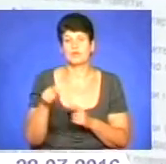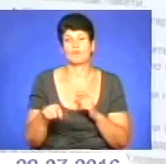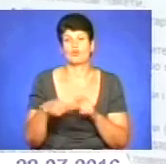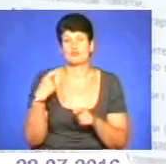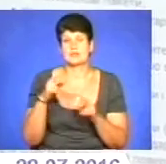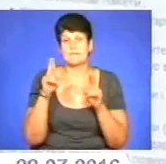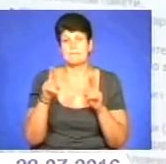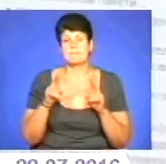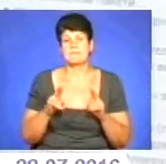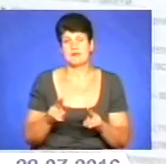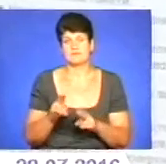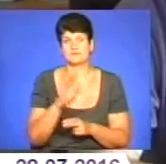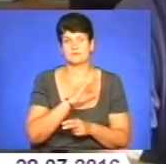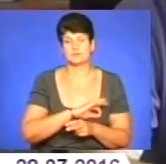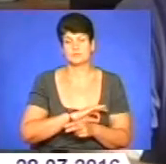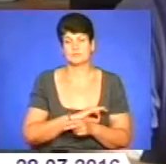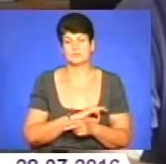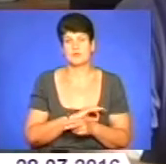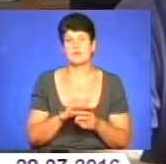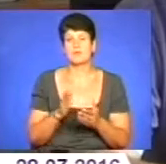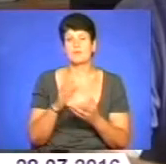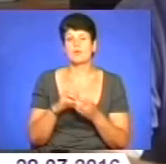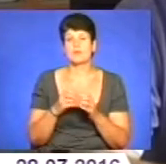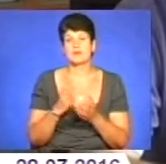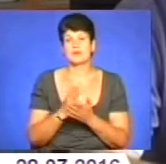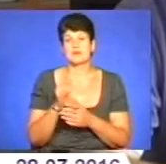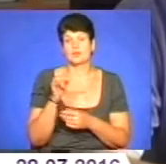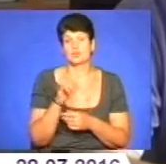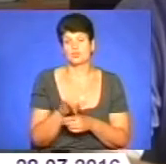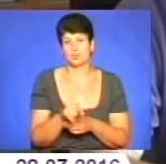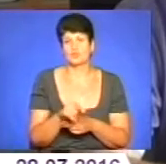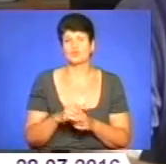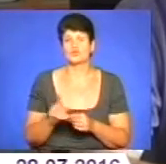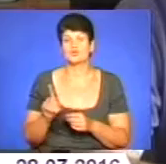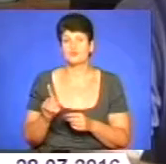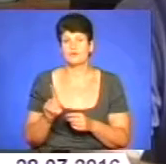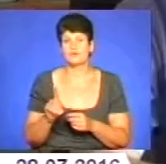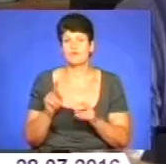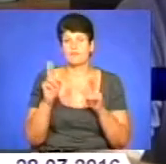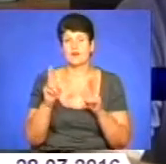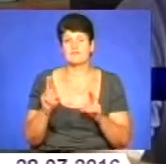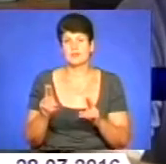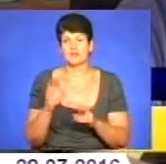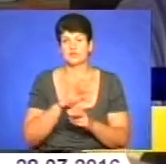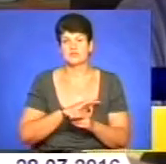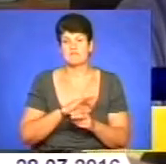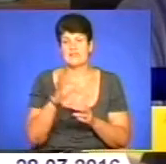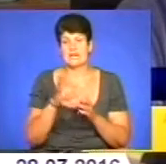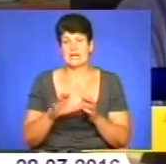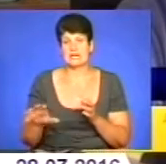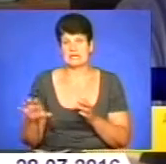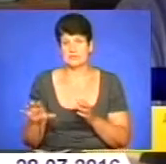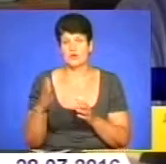правила експлуатації каналізаційних мереж. Проблема полягає в тому, що в правилах користування каналізації. Коли